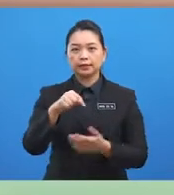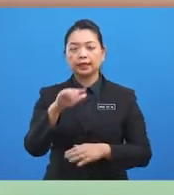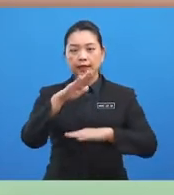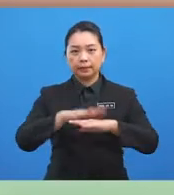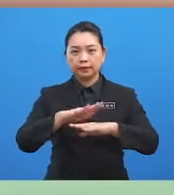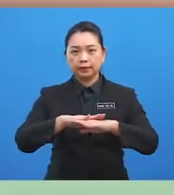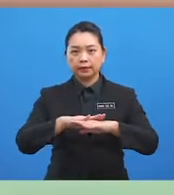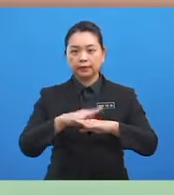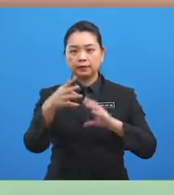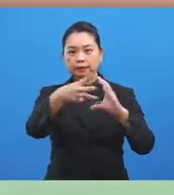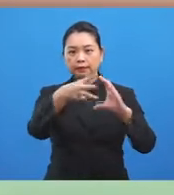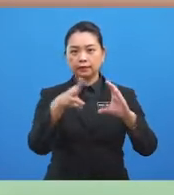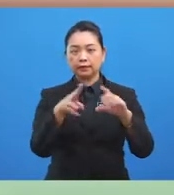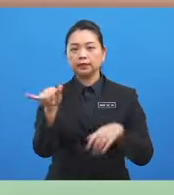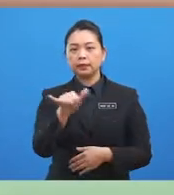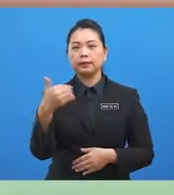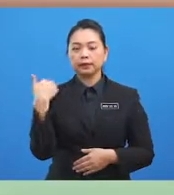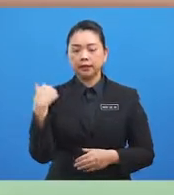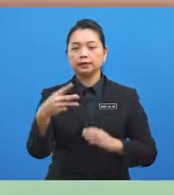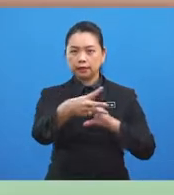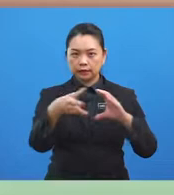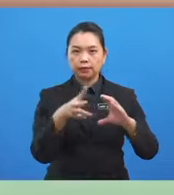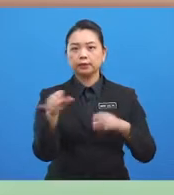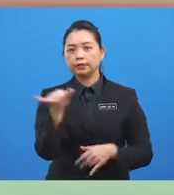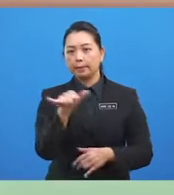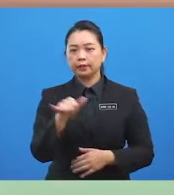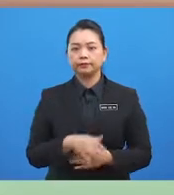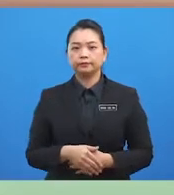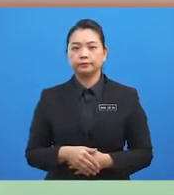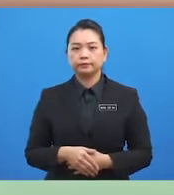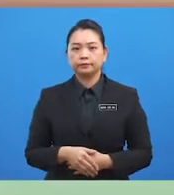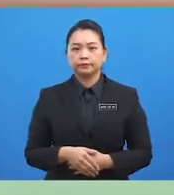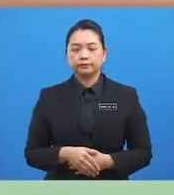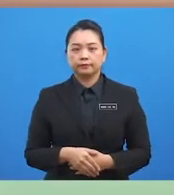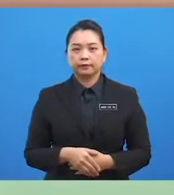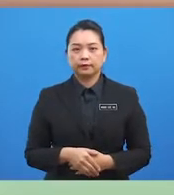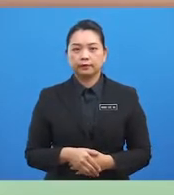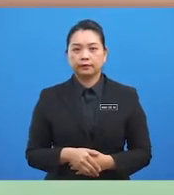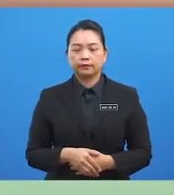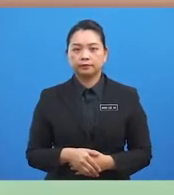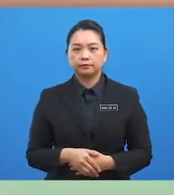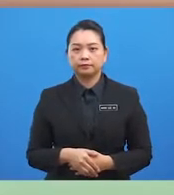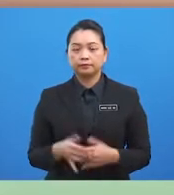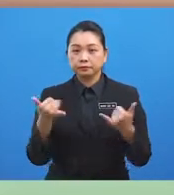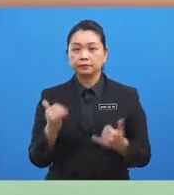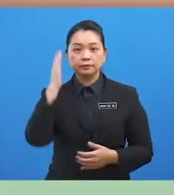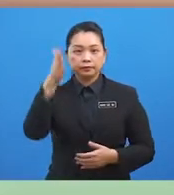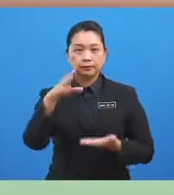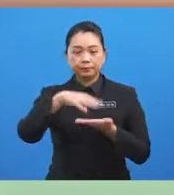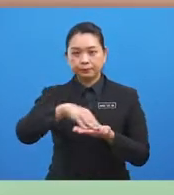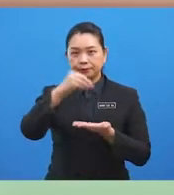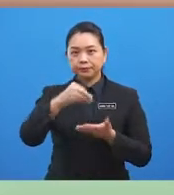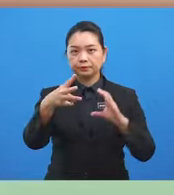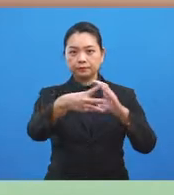sama mempunyai latitude yang sama. Sekarang, anda akan mempelajari